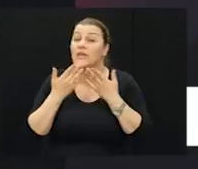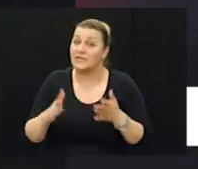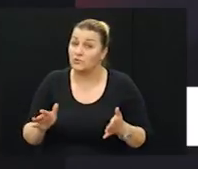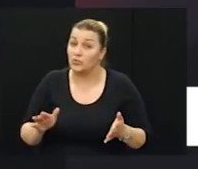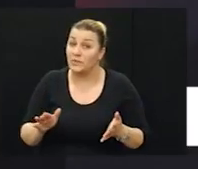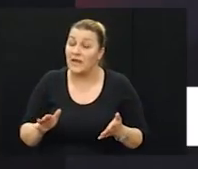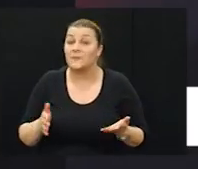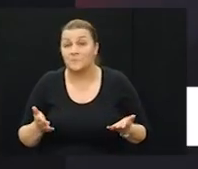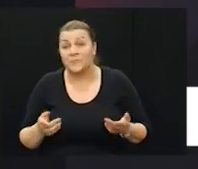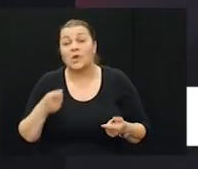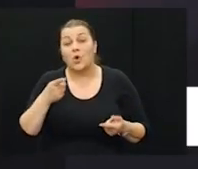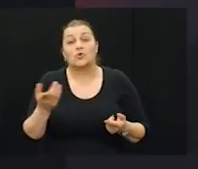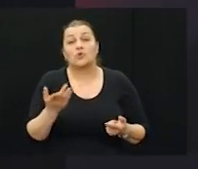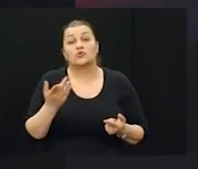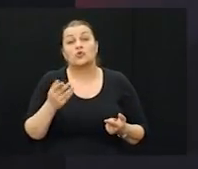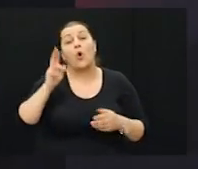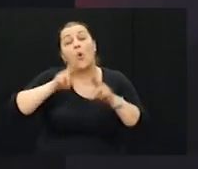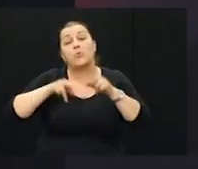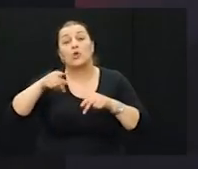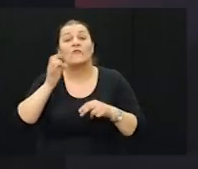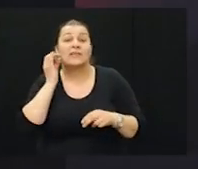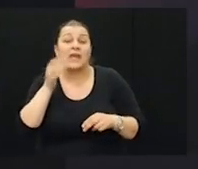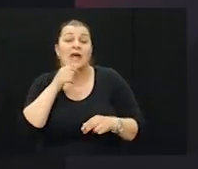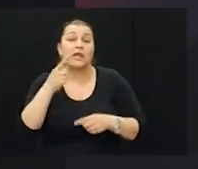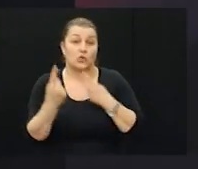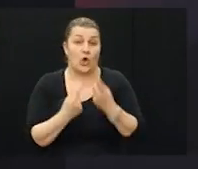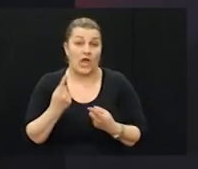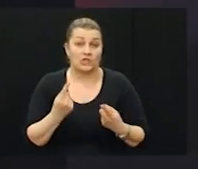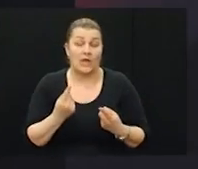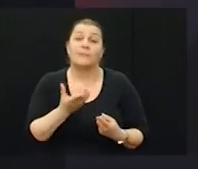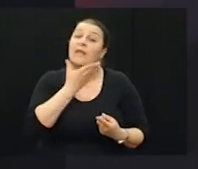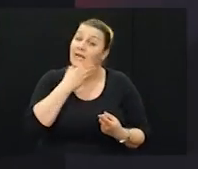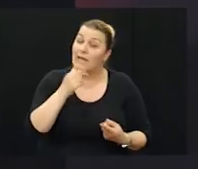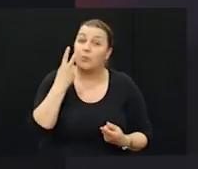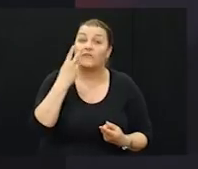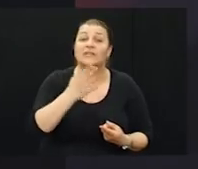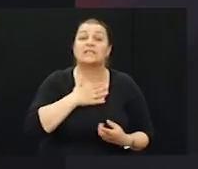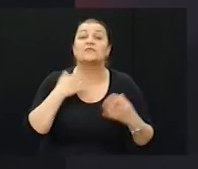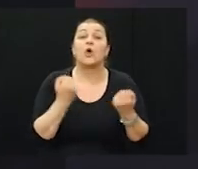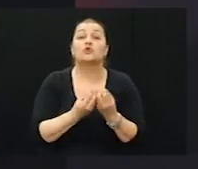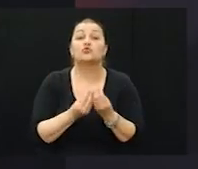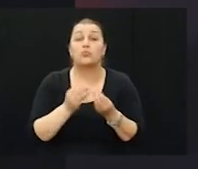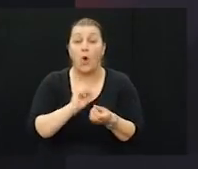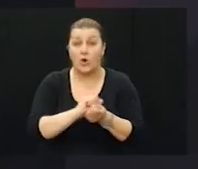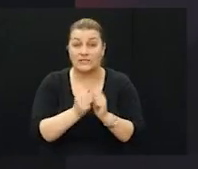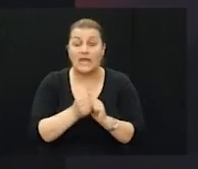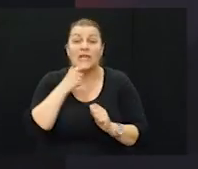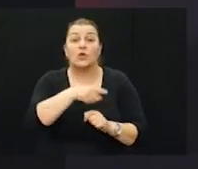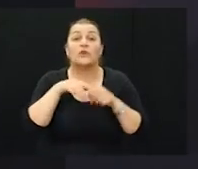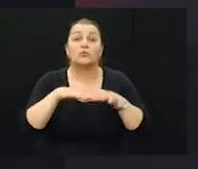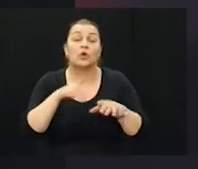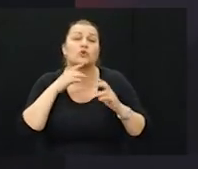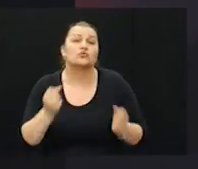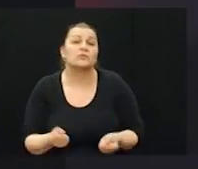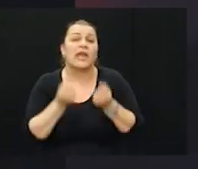je svakako ono što oboji taj dane i taj događaj. Lijepo je vidjeti svoje suborce, lijepo je vidjeti ljude koji su u